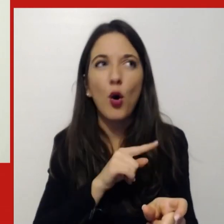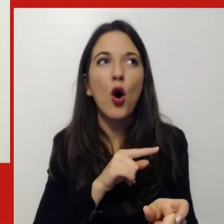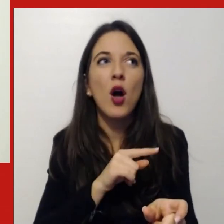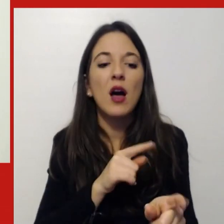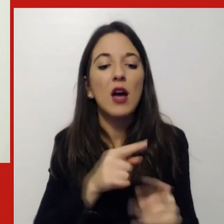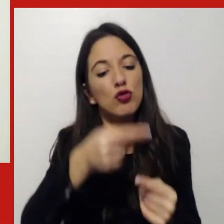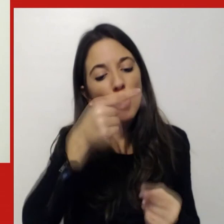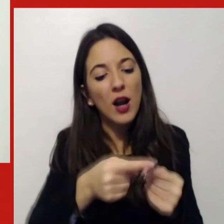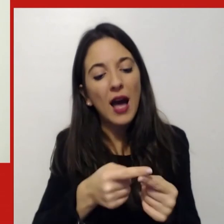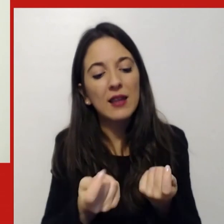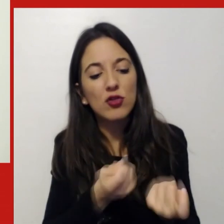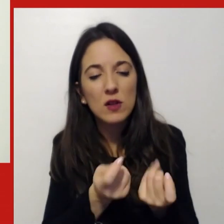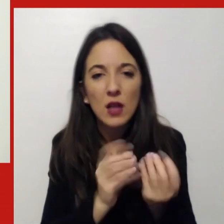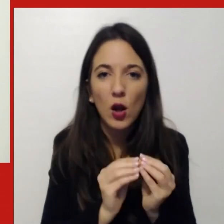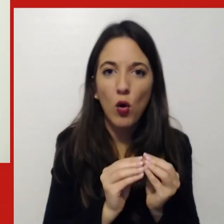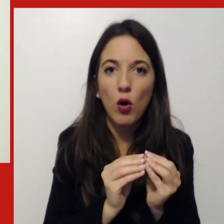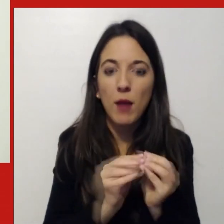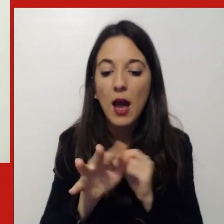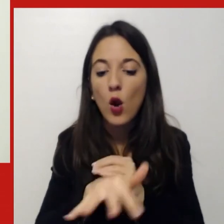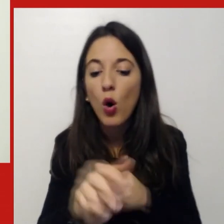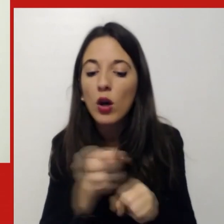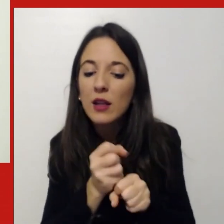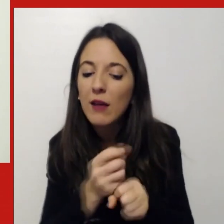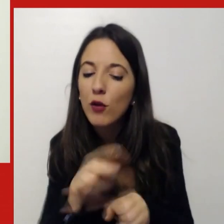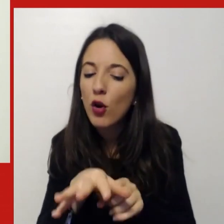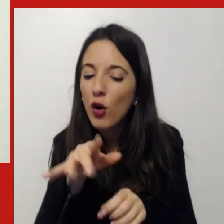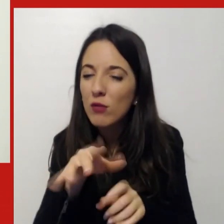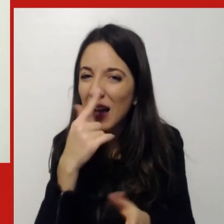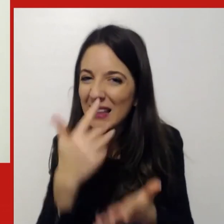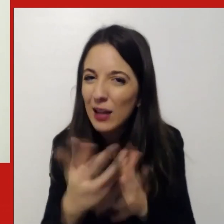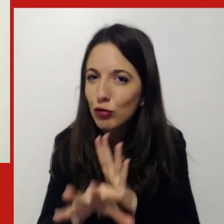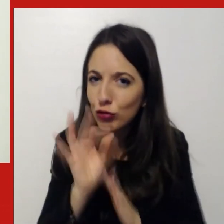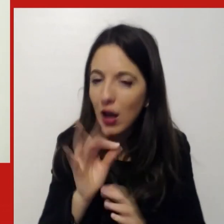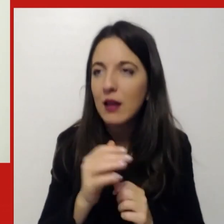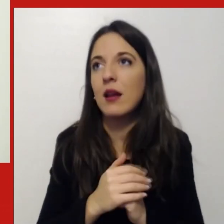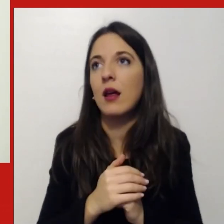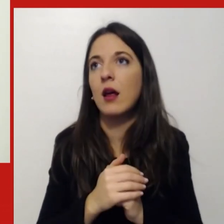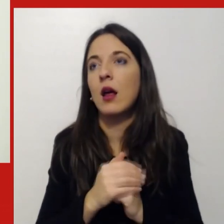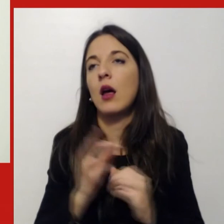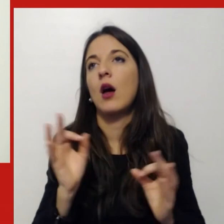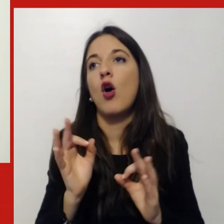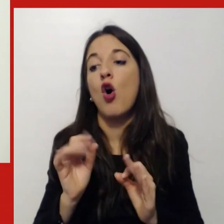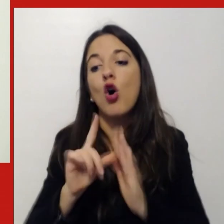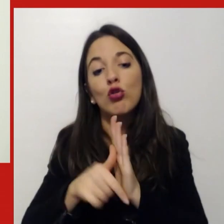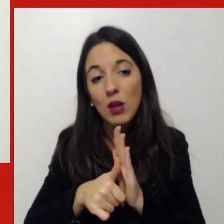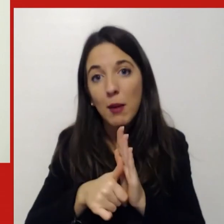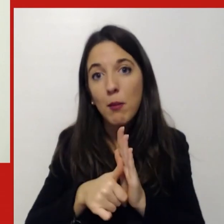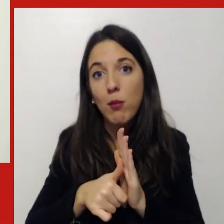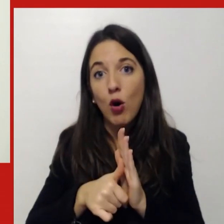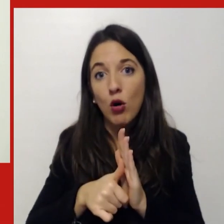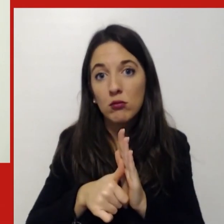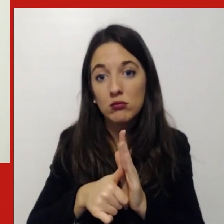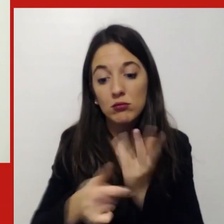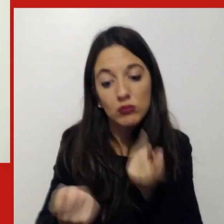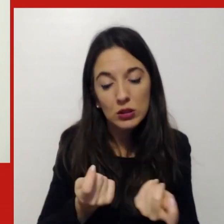il giusto luogo di lavoro gestire appunto il proprio il proprio tempo conoscendo un po'